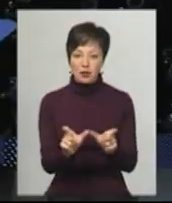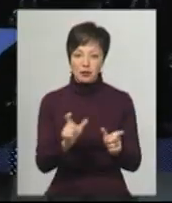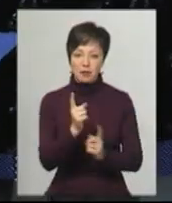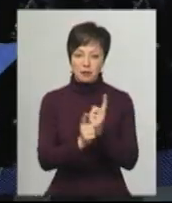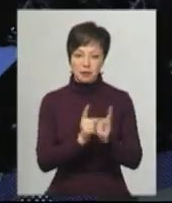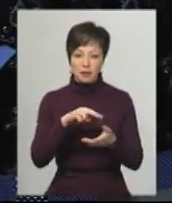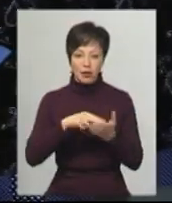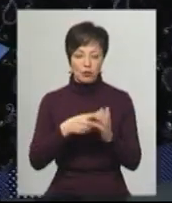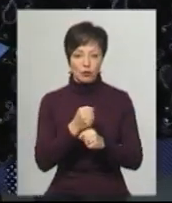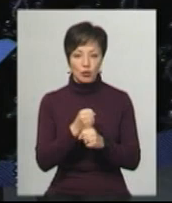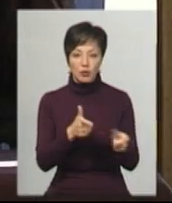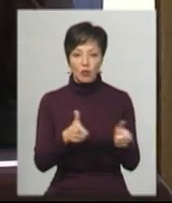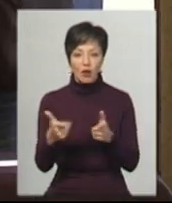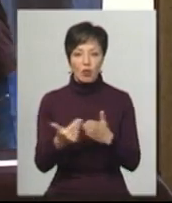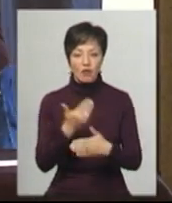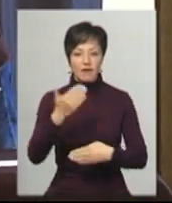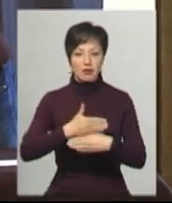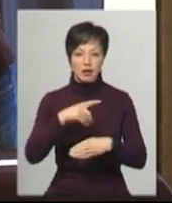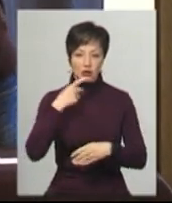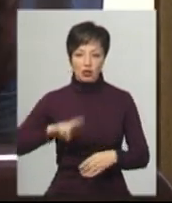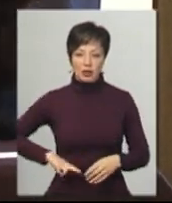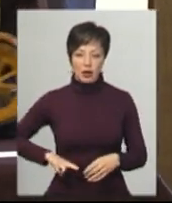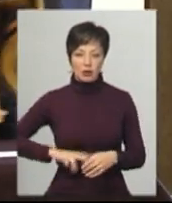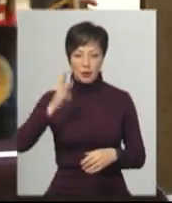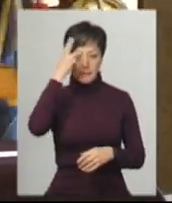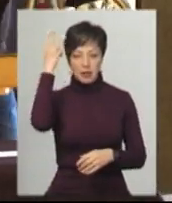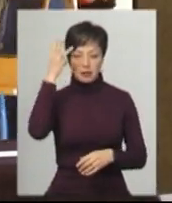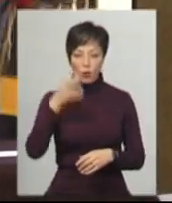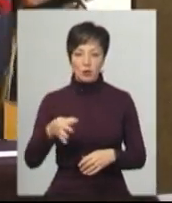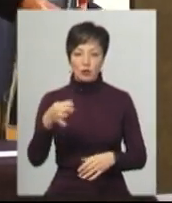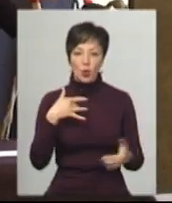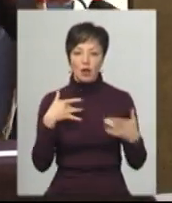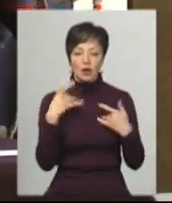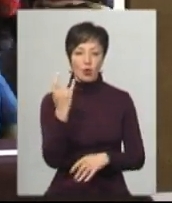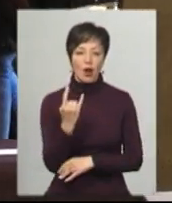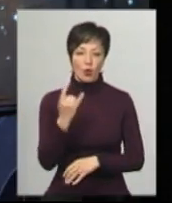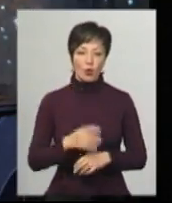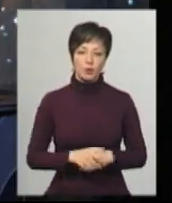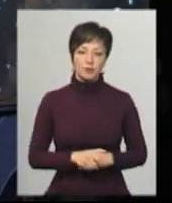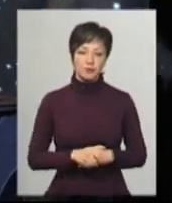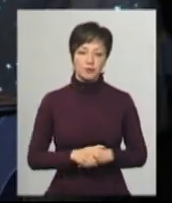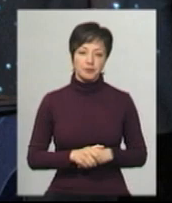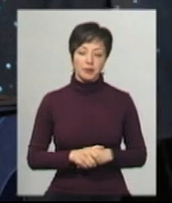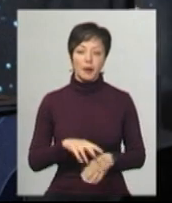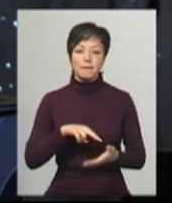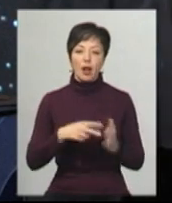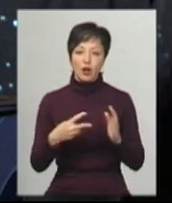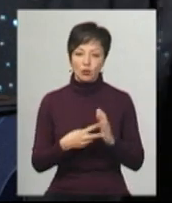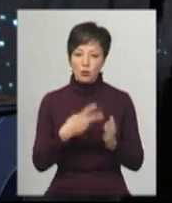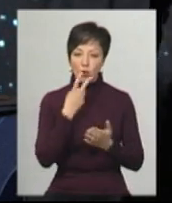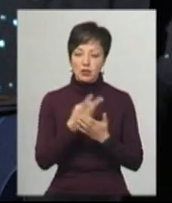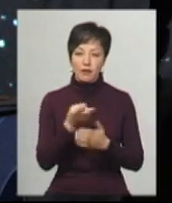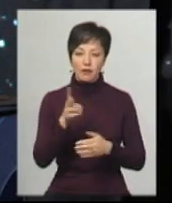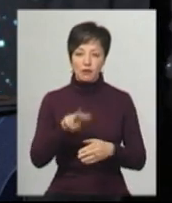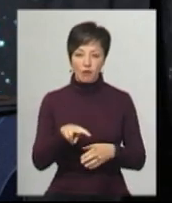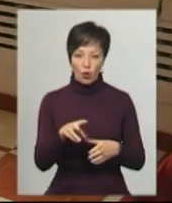аби мати змогу підготувати нові вистави, каже директорка Хмельницького академічно-обласного театру ляльок Алла Пундік. Планують випускати вистави у